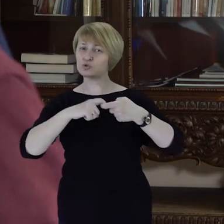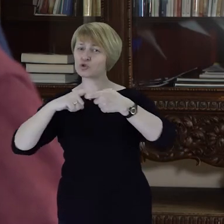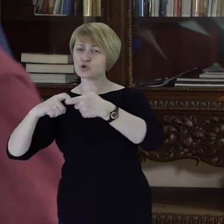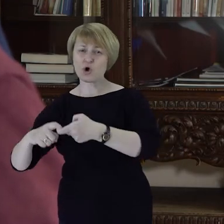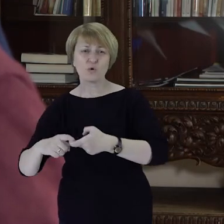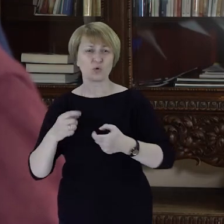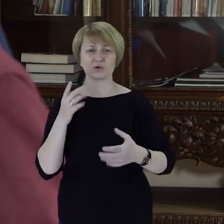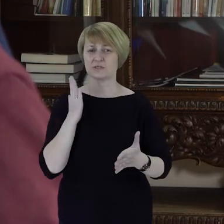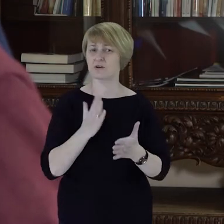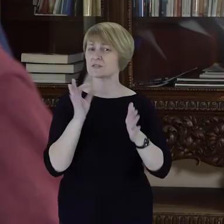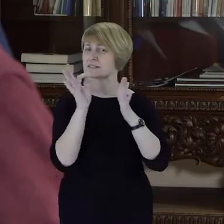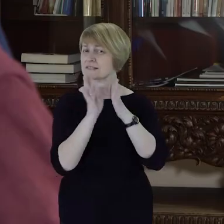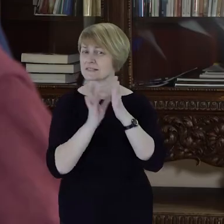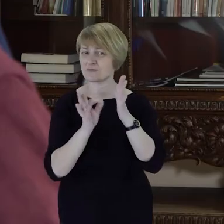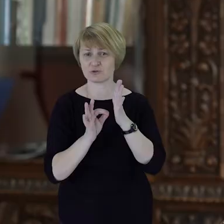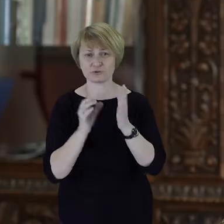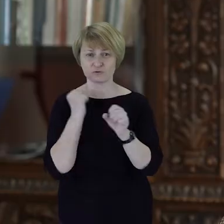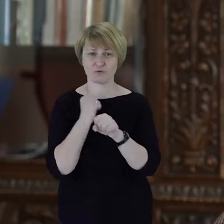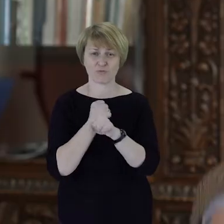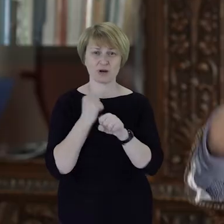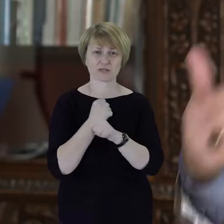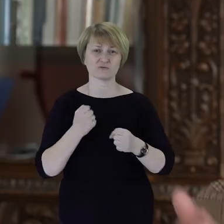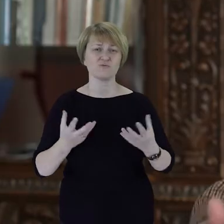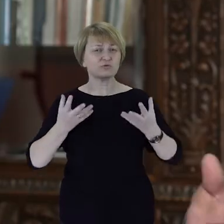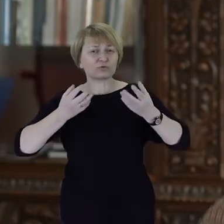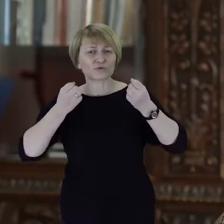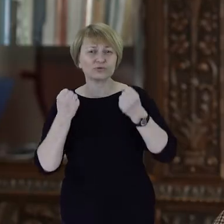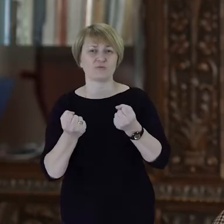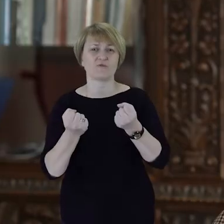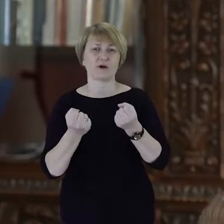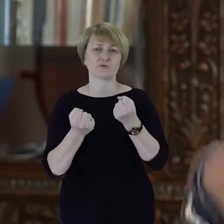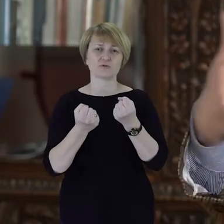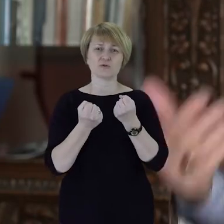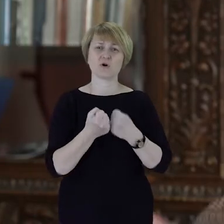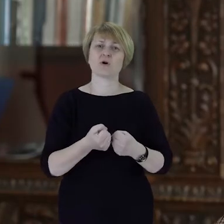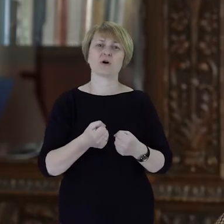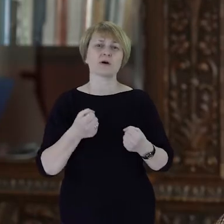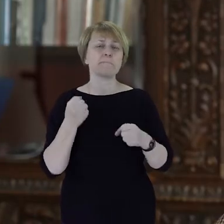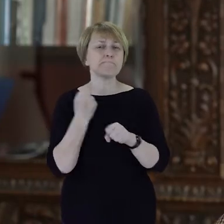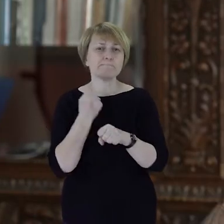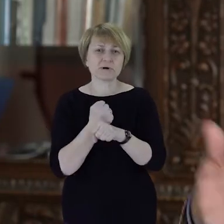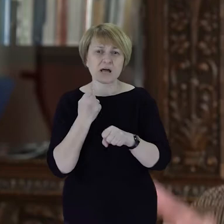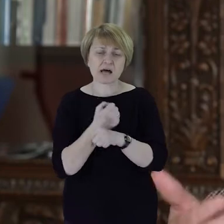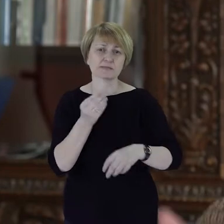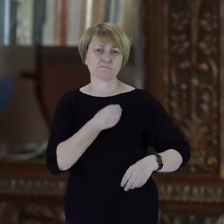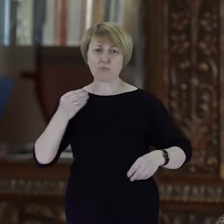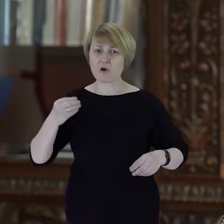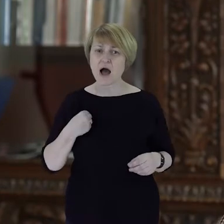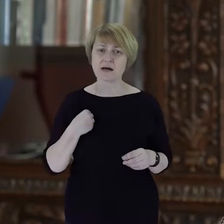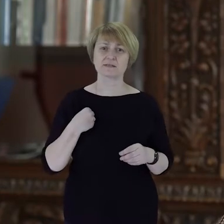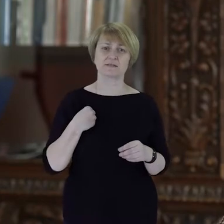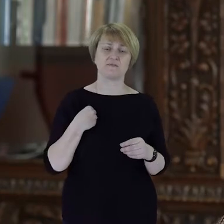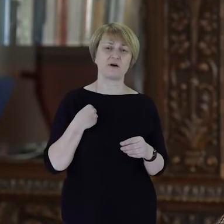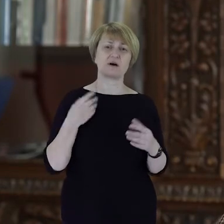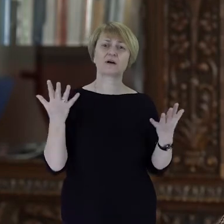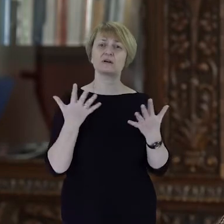a nie o kruchy, o taką systematyczną prasę w utrwalaniu tego dorobku Polactwa w Niemczech,